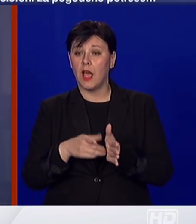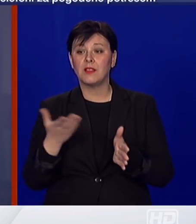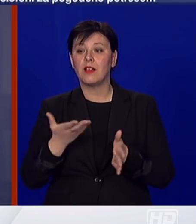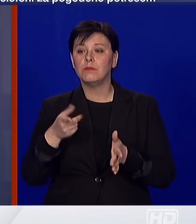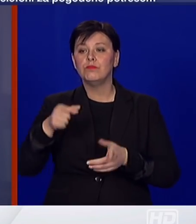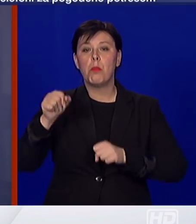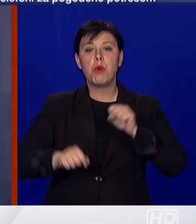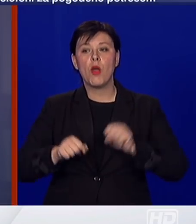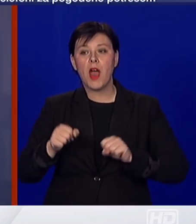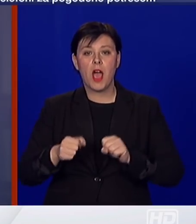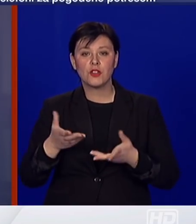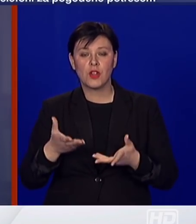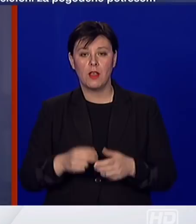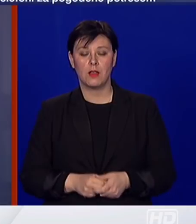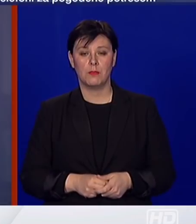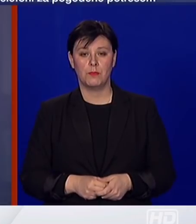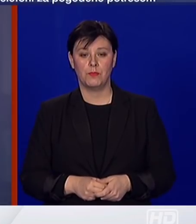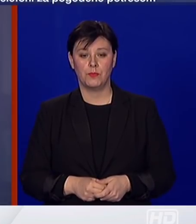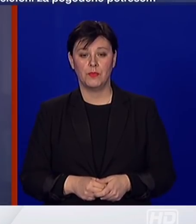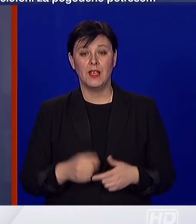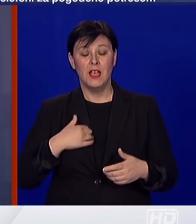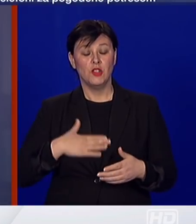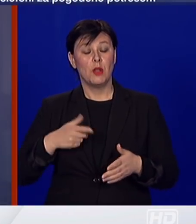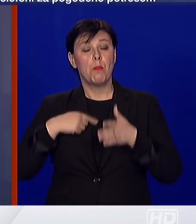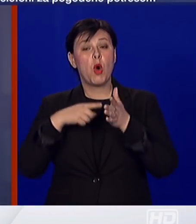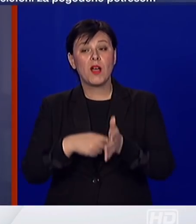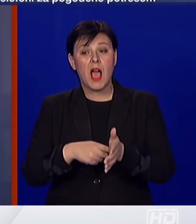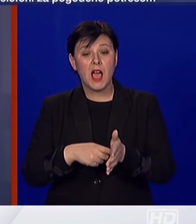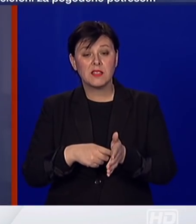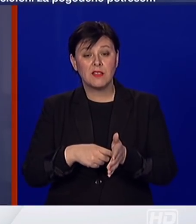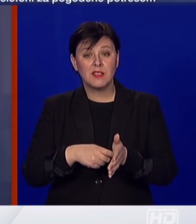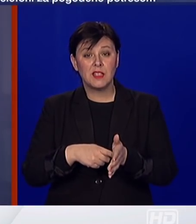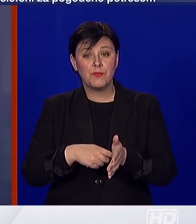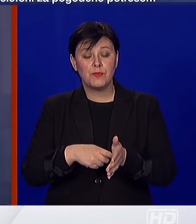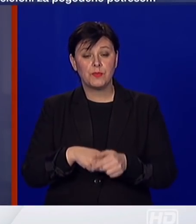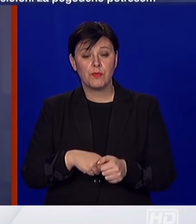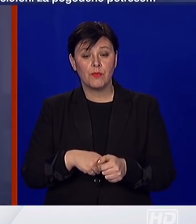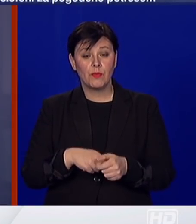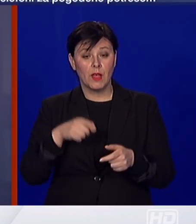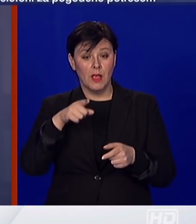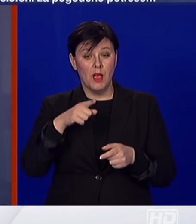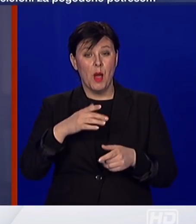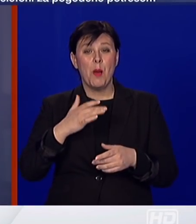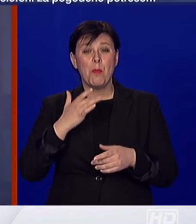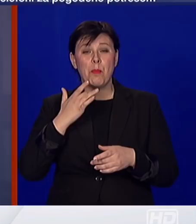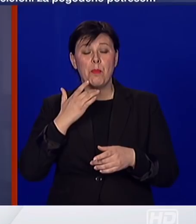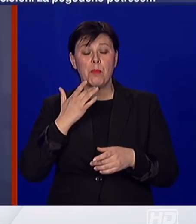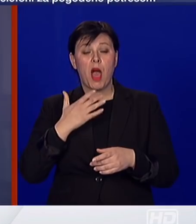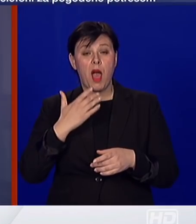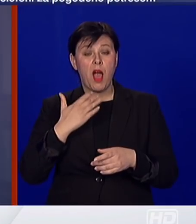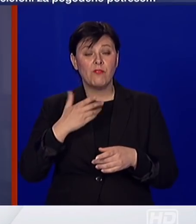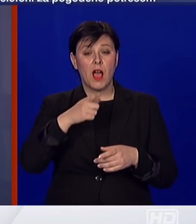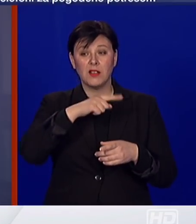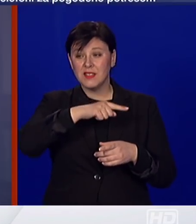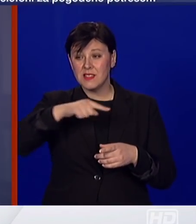ponašanja. Ja bih vam pokazao jedan grafikon koji pokazuje da je, dakle ova plava crta pokazuje